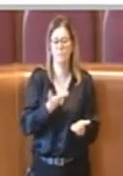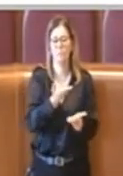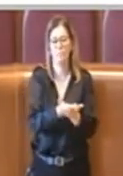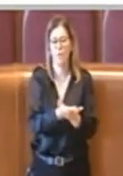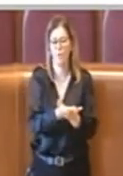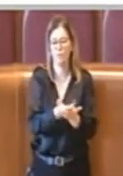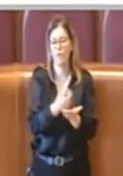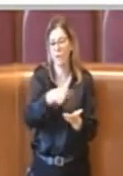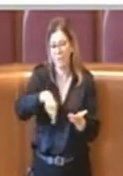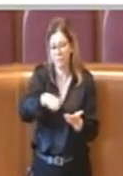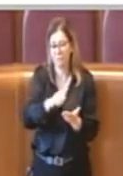approvarla. Grazie. Grazie. Grazie.